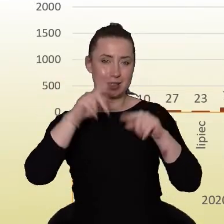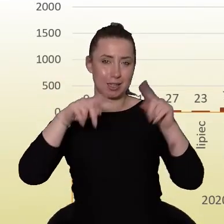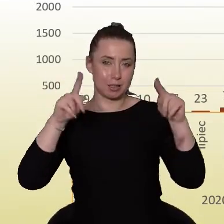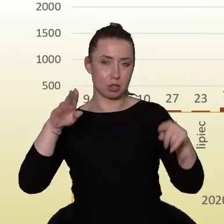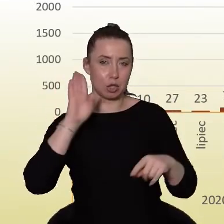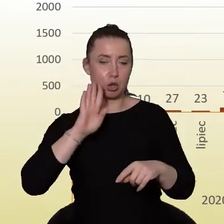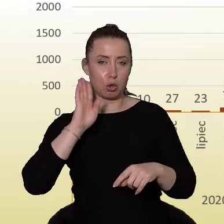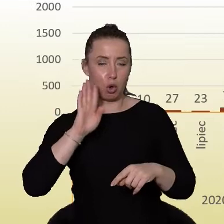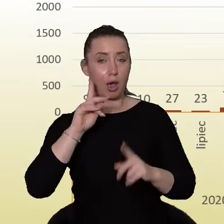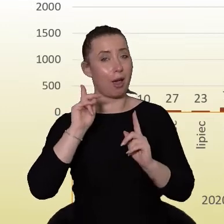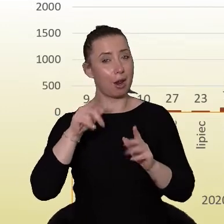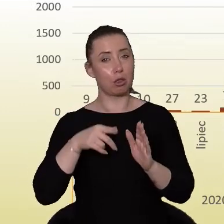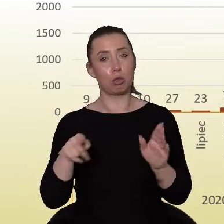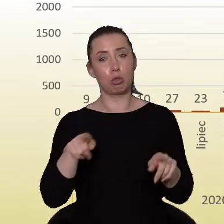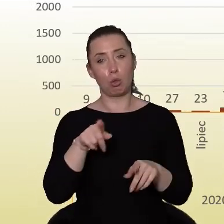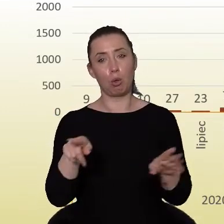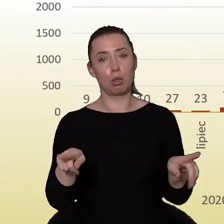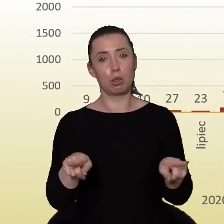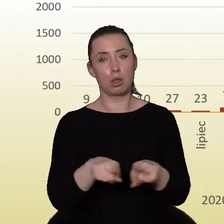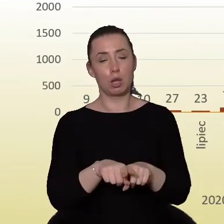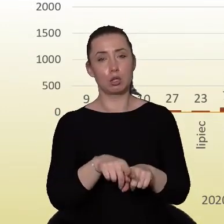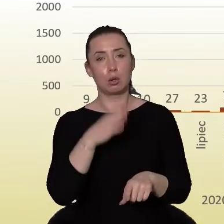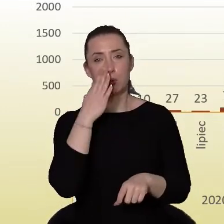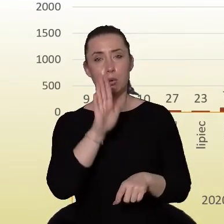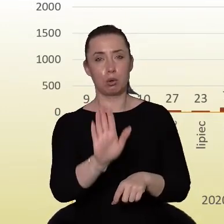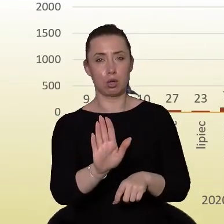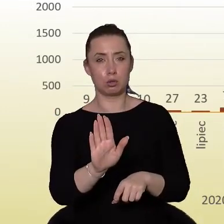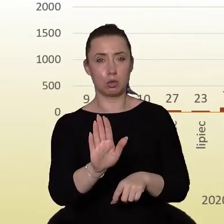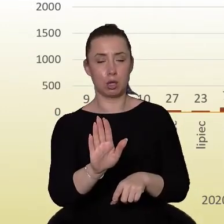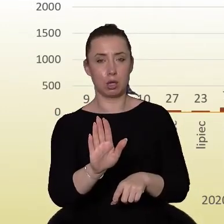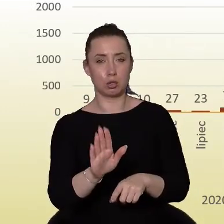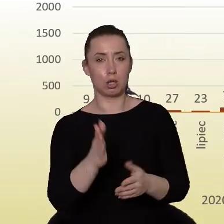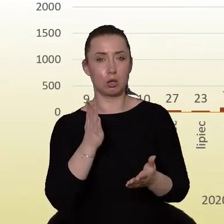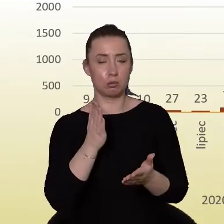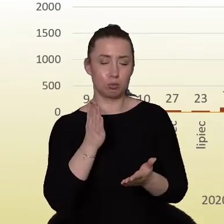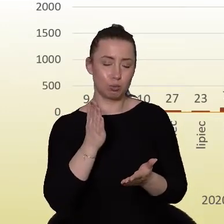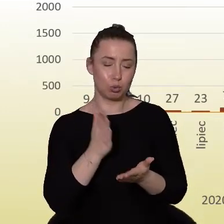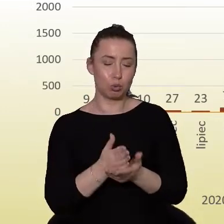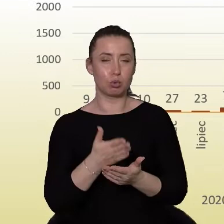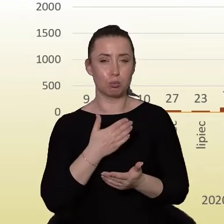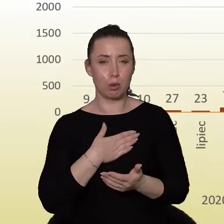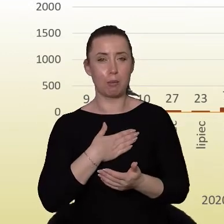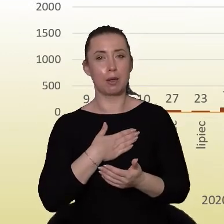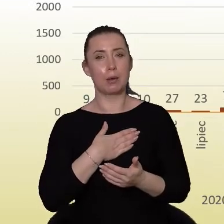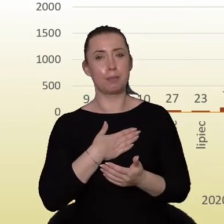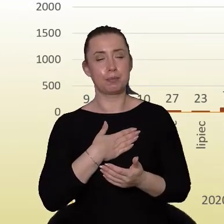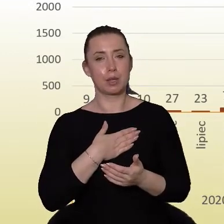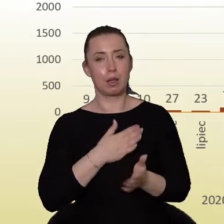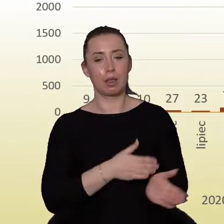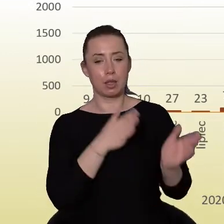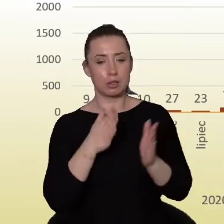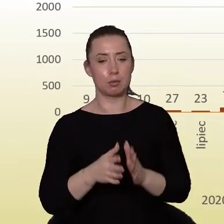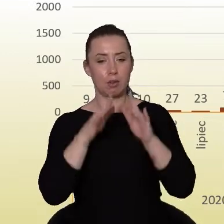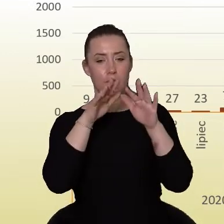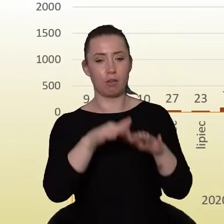ale one także obrazują to, od czego zacząłem, czyli napływ kolejnej fali epidemii, konieczność